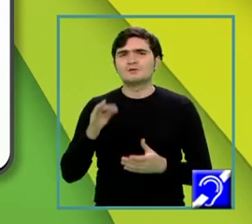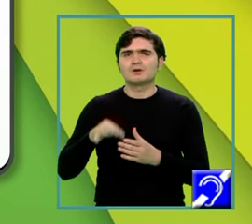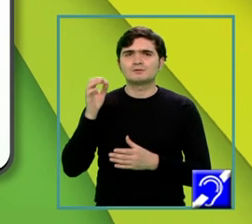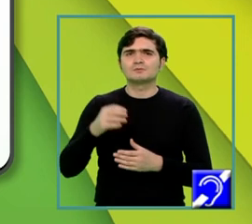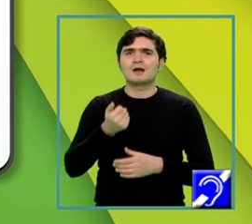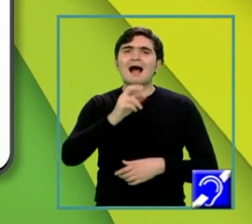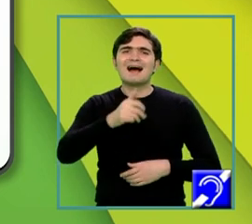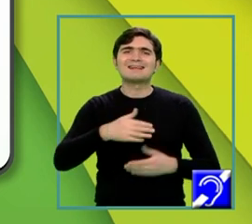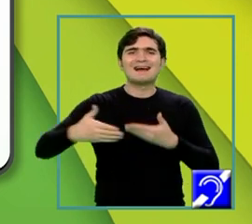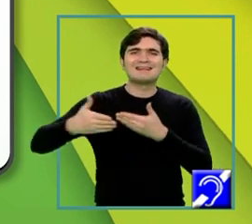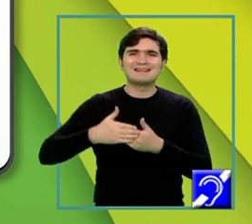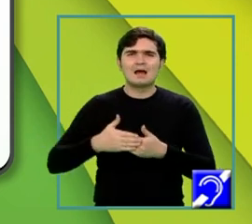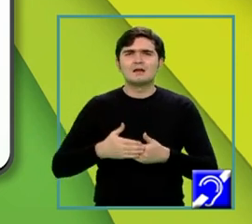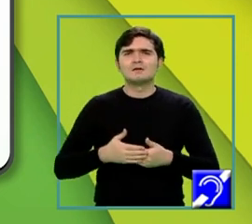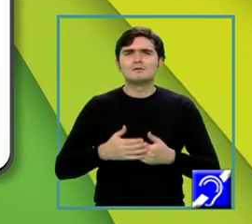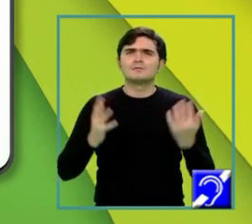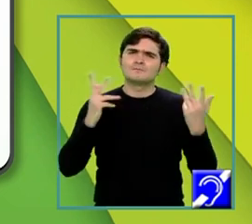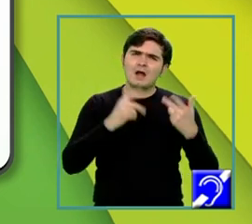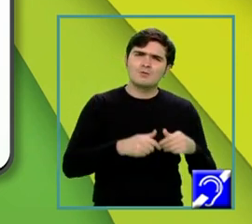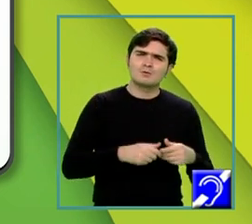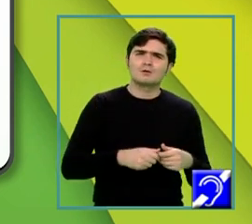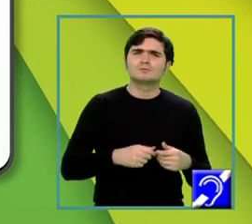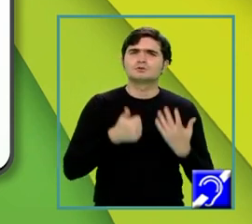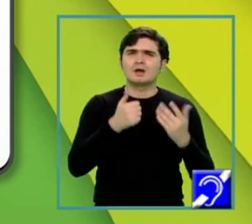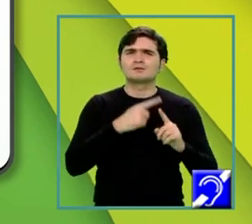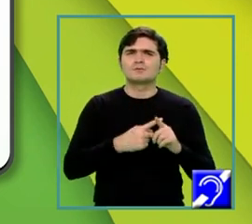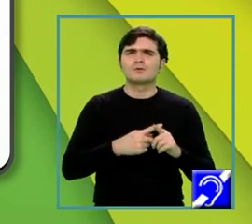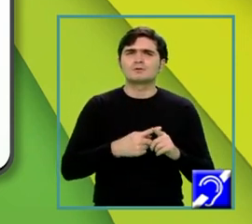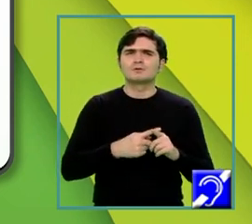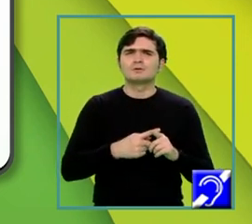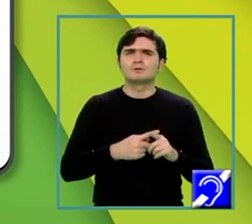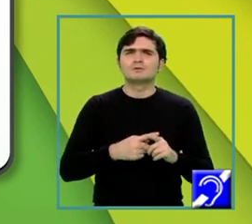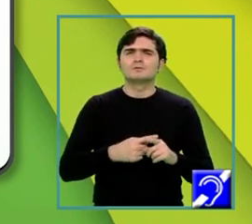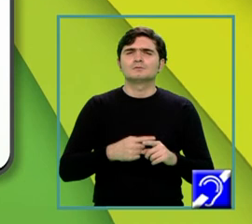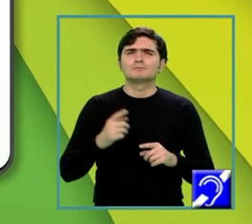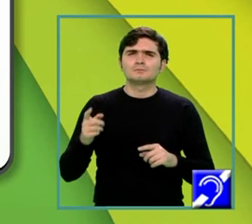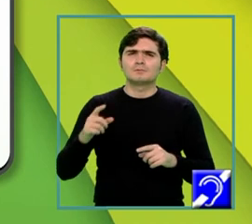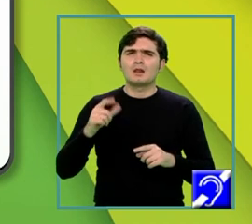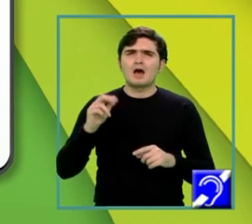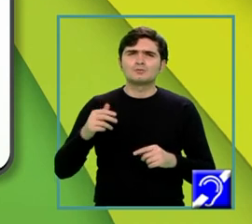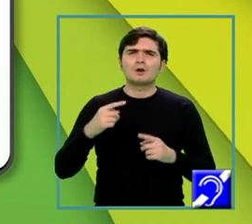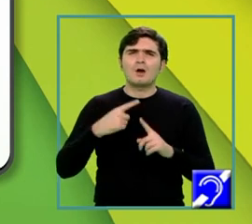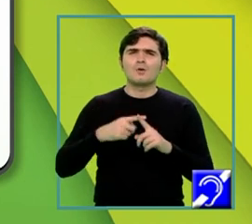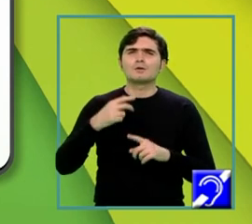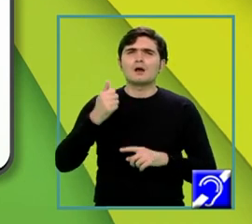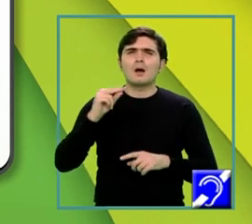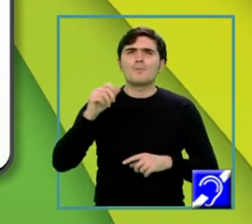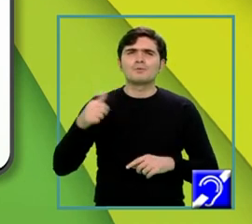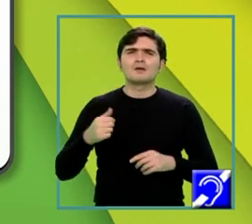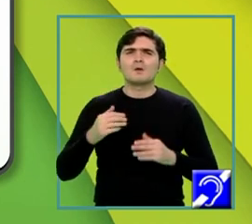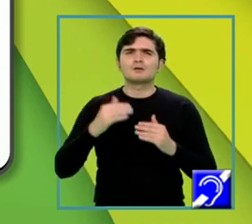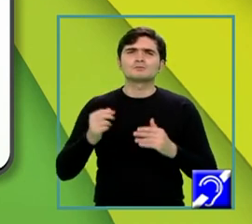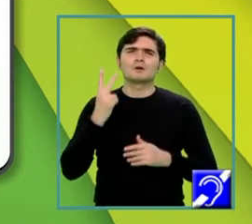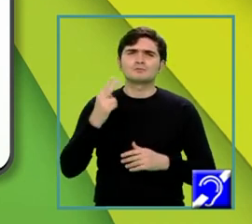laterală perimetru, bazei ori apotema asupra 2 și avem 6 ori latura ori apotema asupra 2 și după înlocuirea acelor laturi